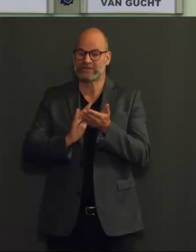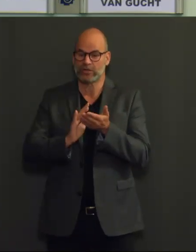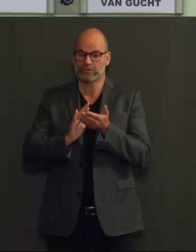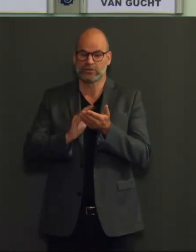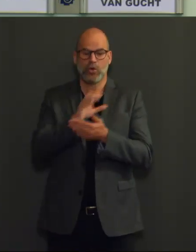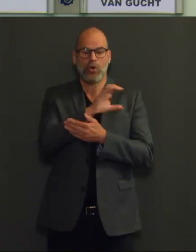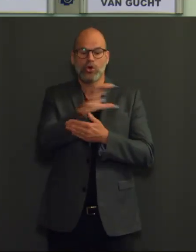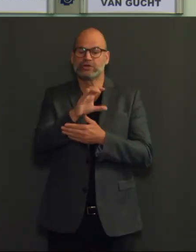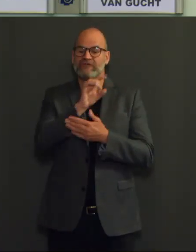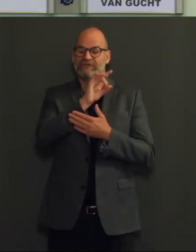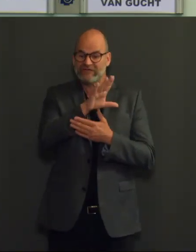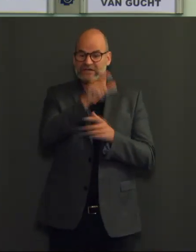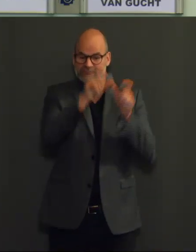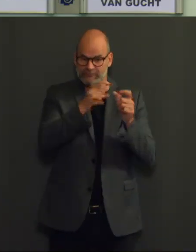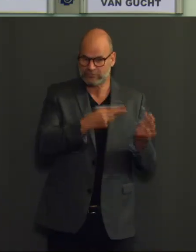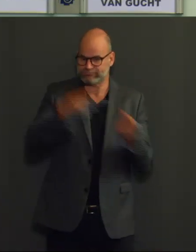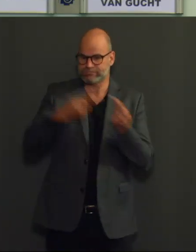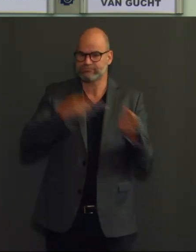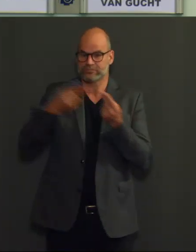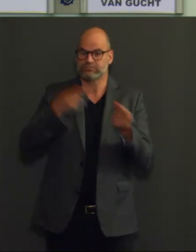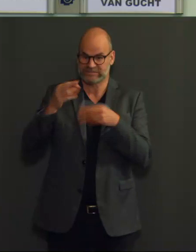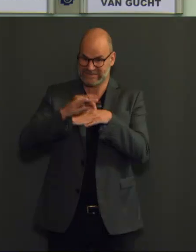13% minder dan de week ervoor.